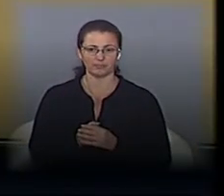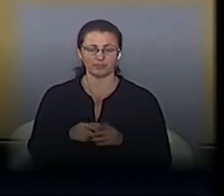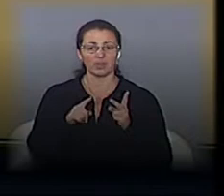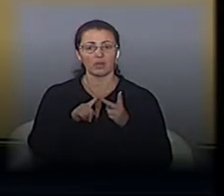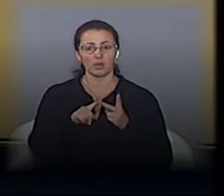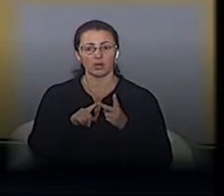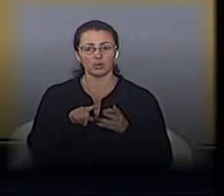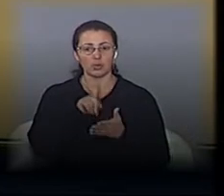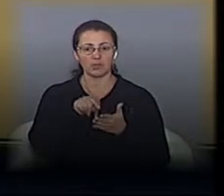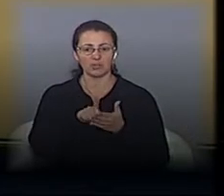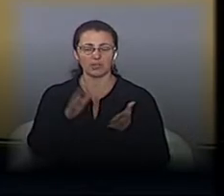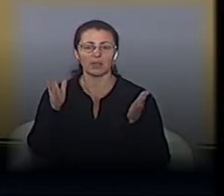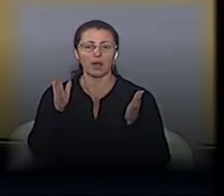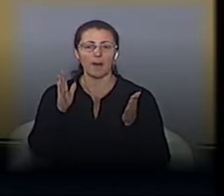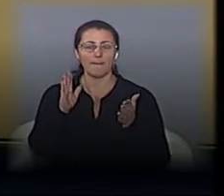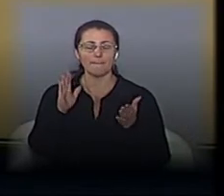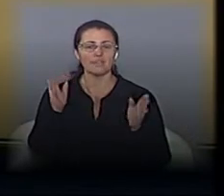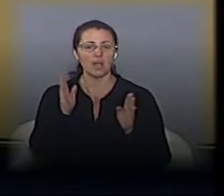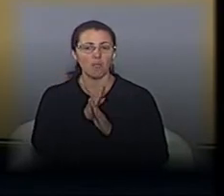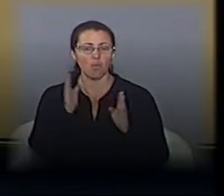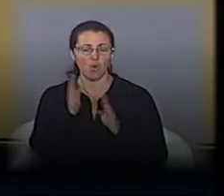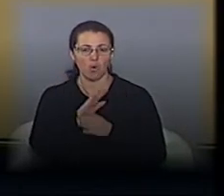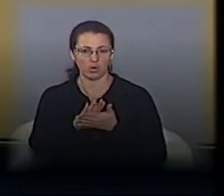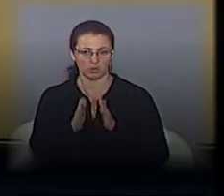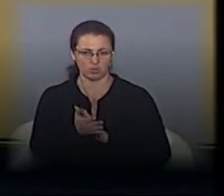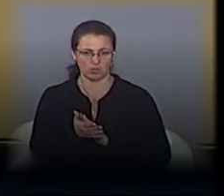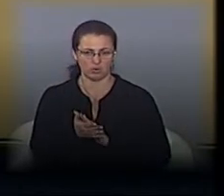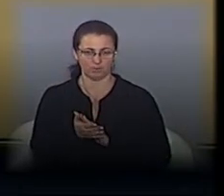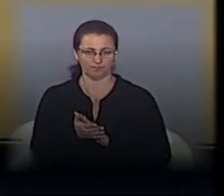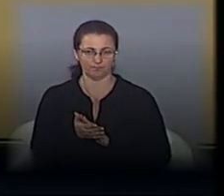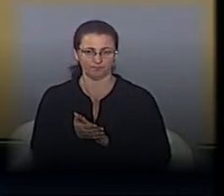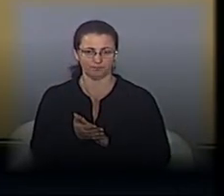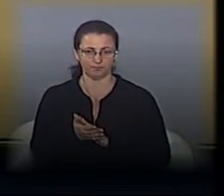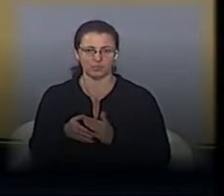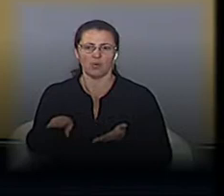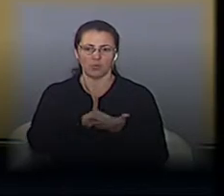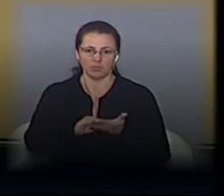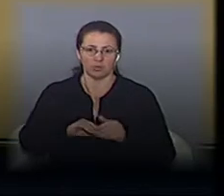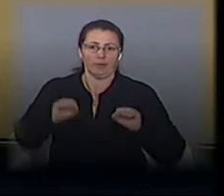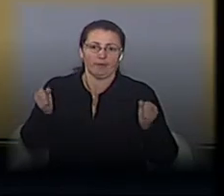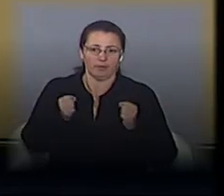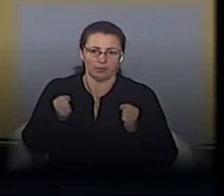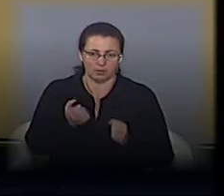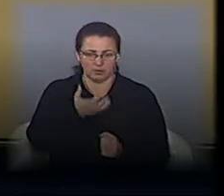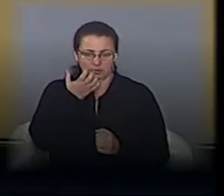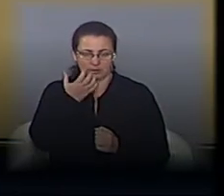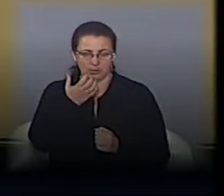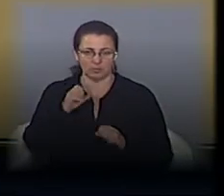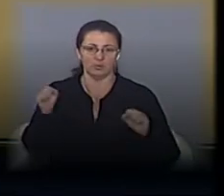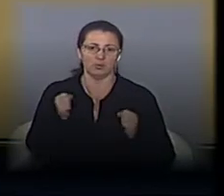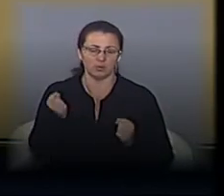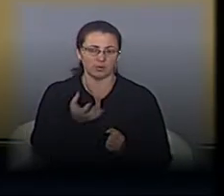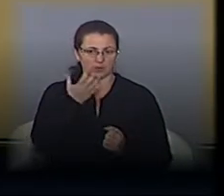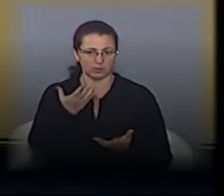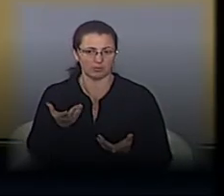Друге питання, це є погодні умови, тобто є повторювання циклів розмерзання-замерзання. До речі, ці